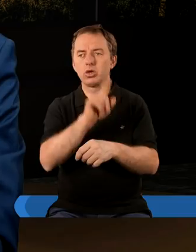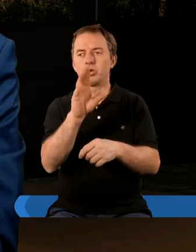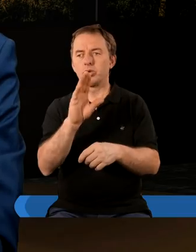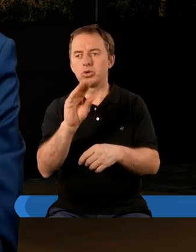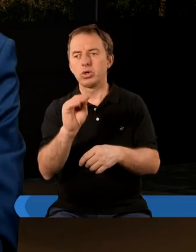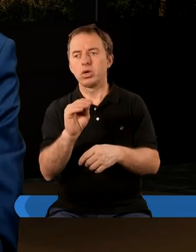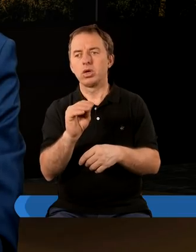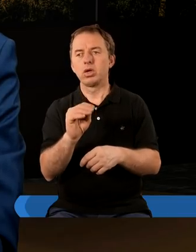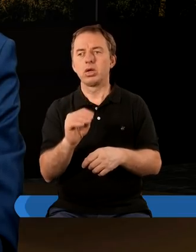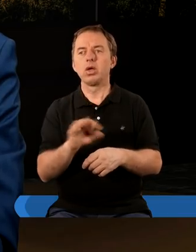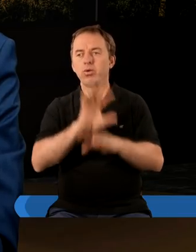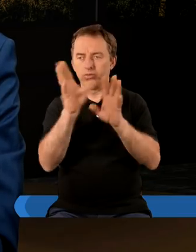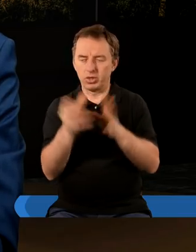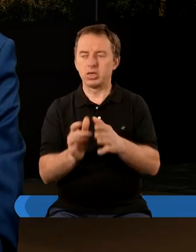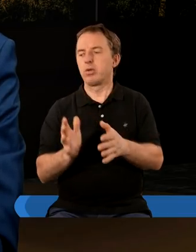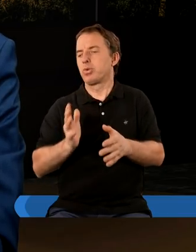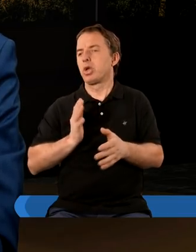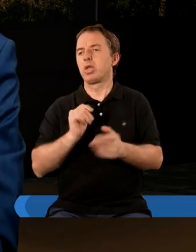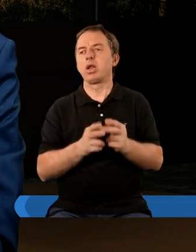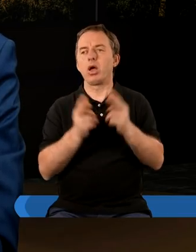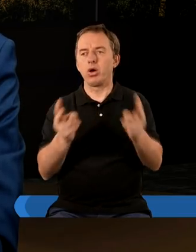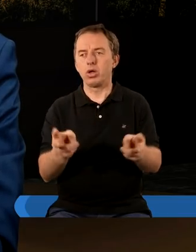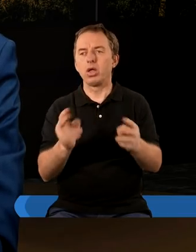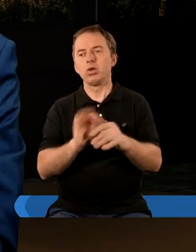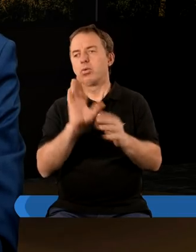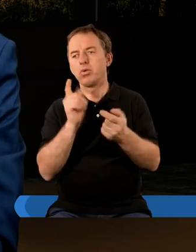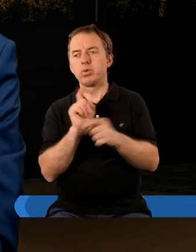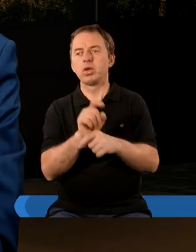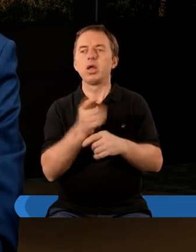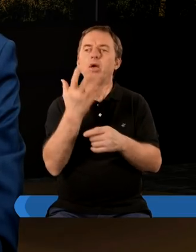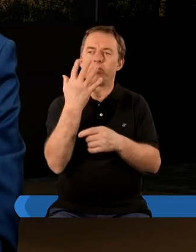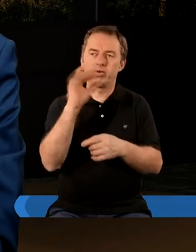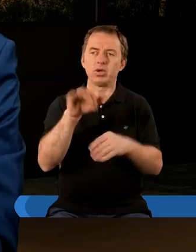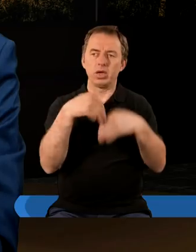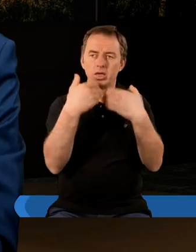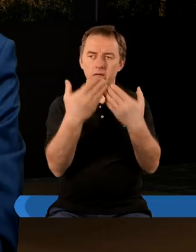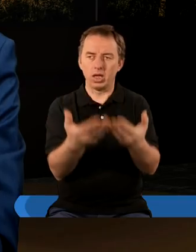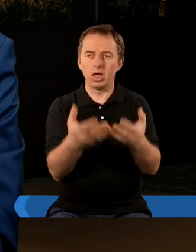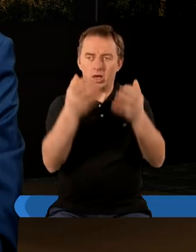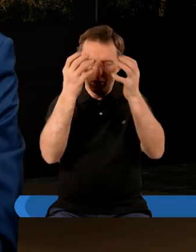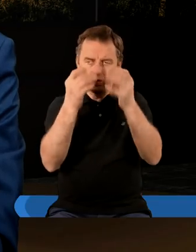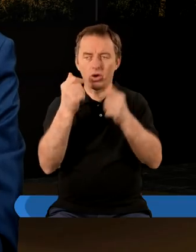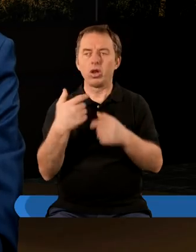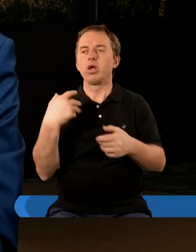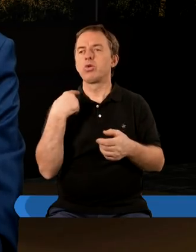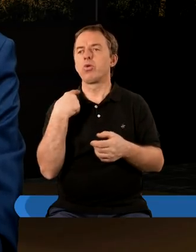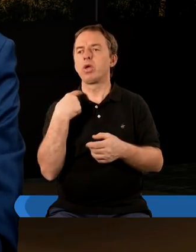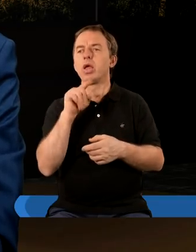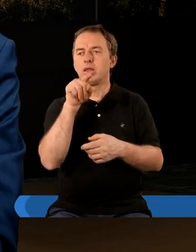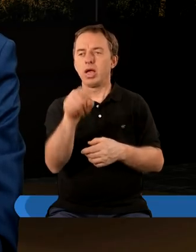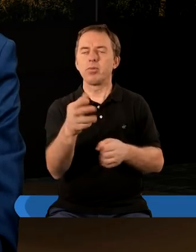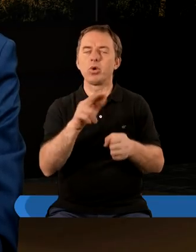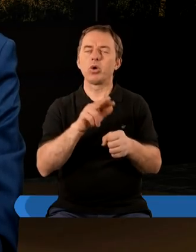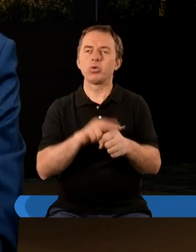że wszyscy przeżyją ten okres. Fręcz przeciwnie, że zwycięzcy da koronę żywota, więc